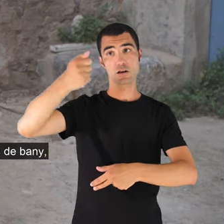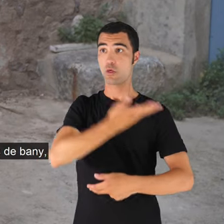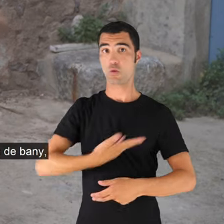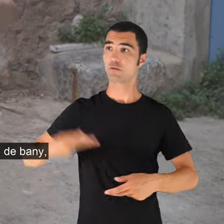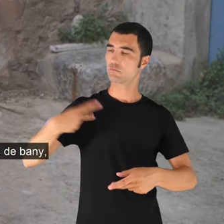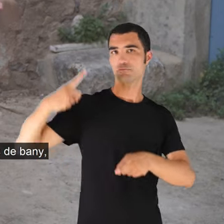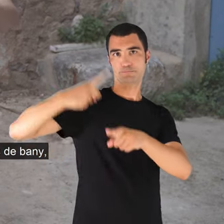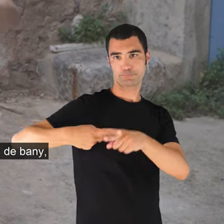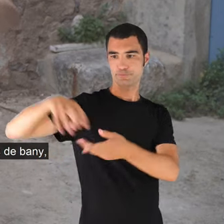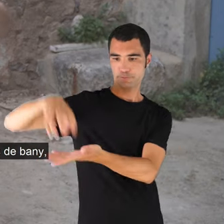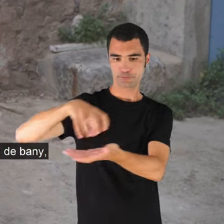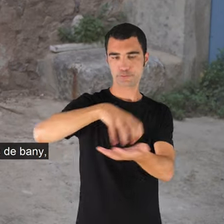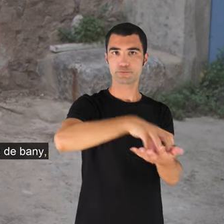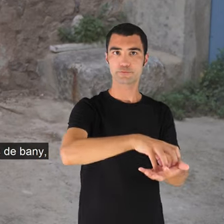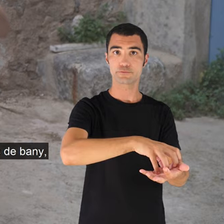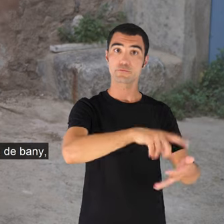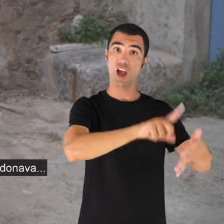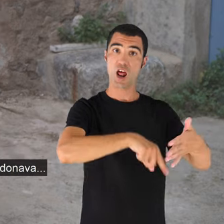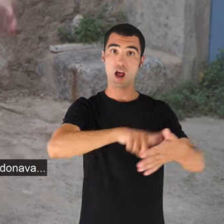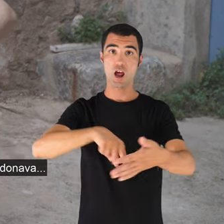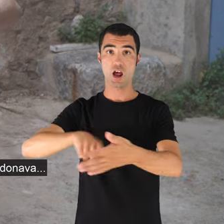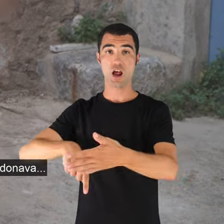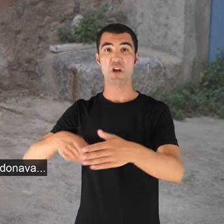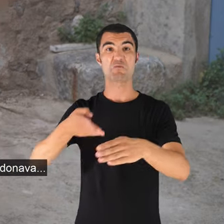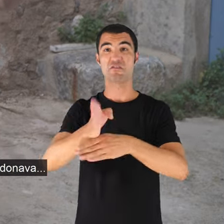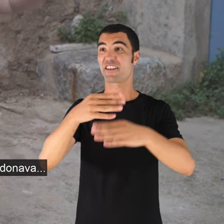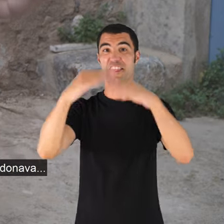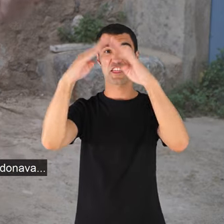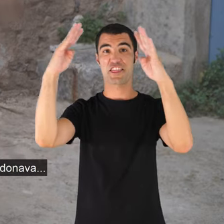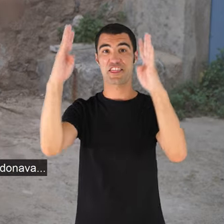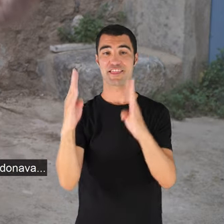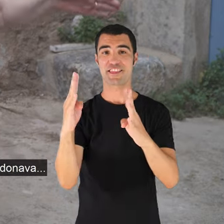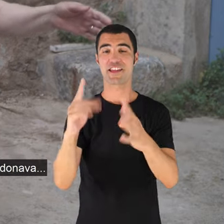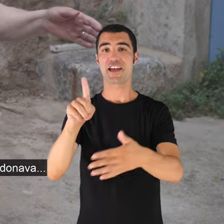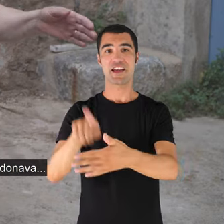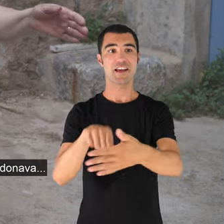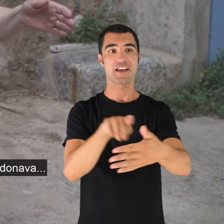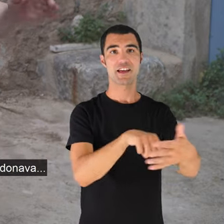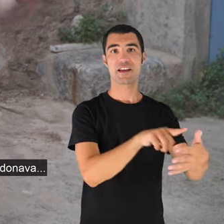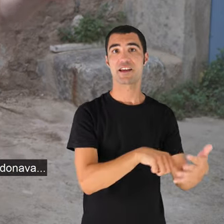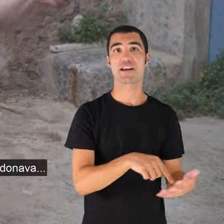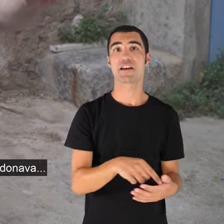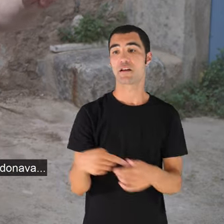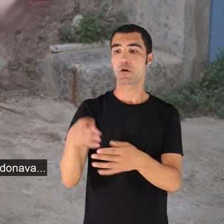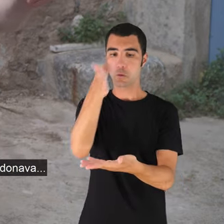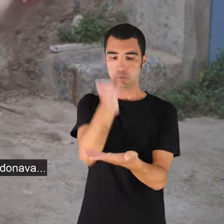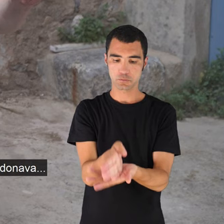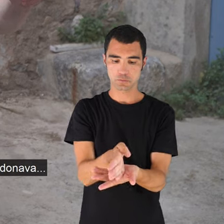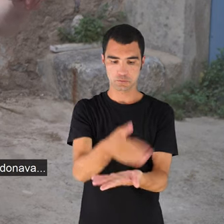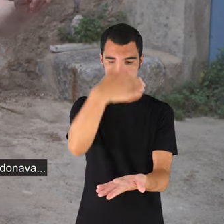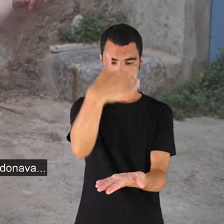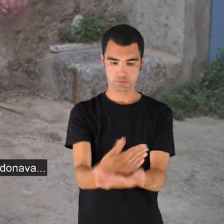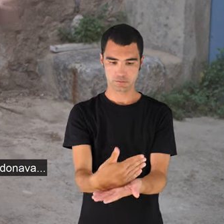aquestes casetes de fusta, i feien quatre compartiments, i cada una tenia la seva